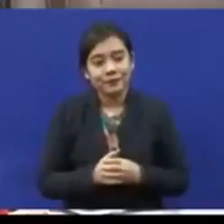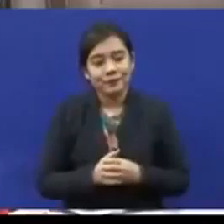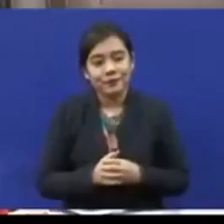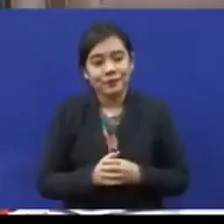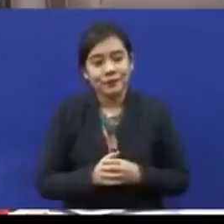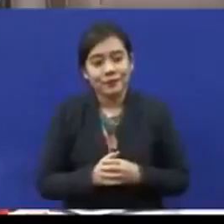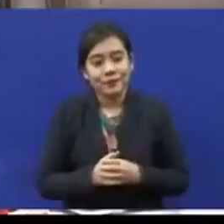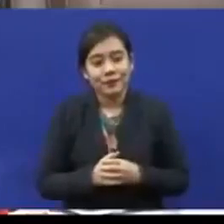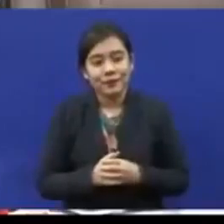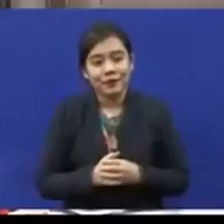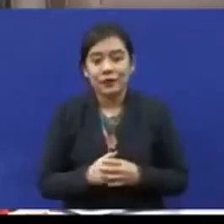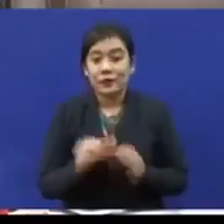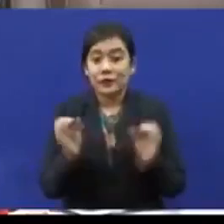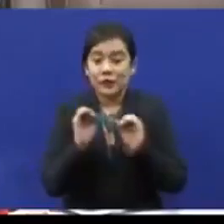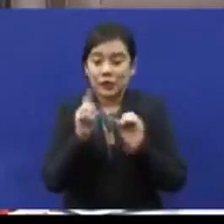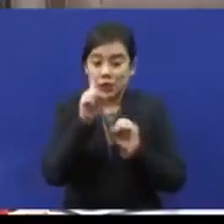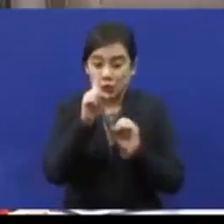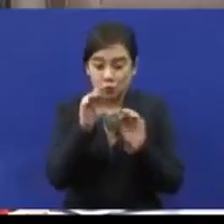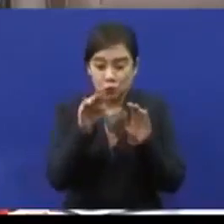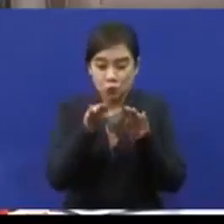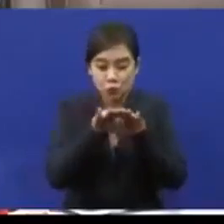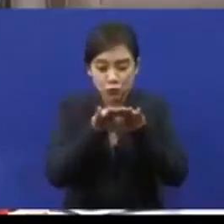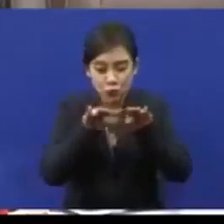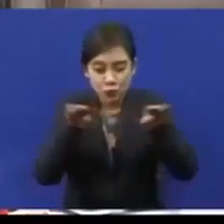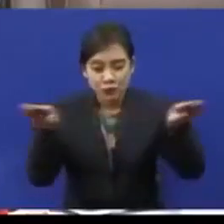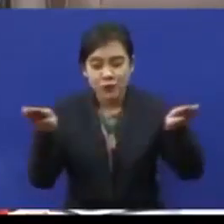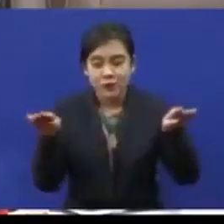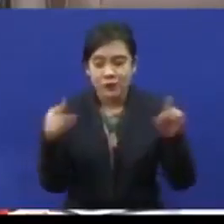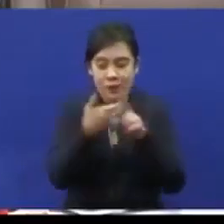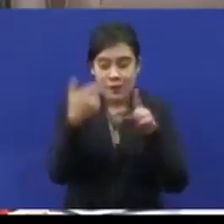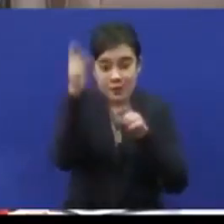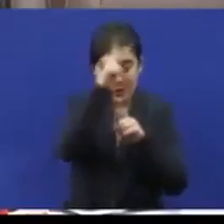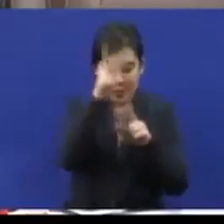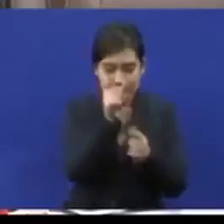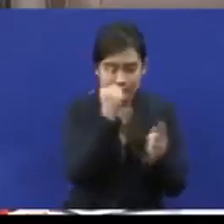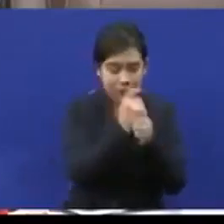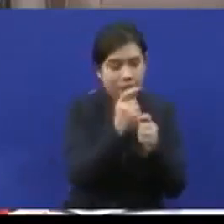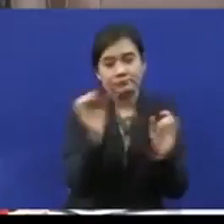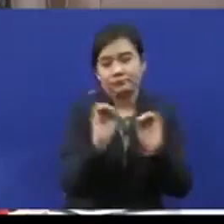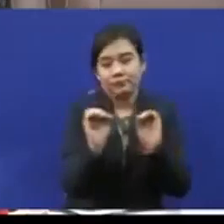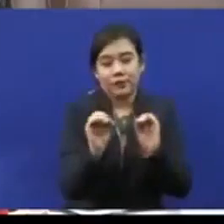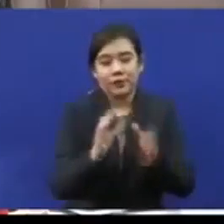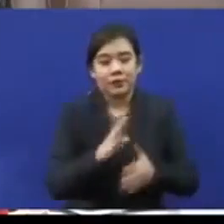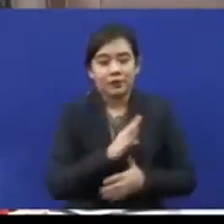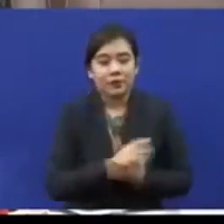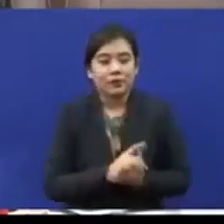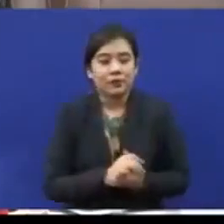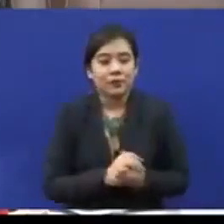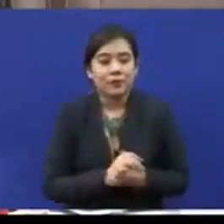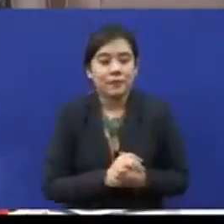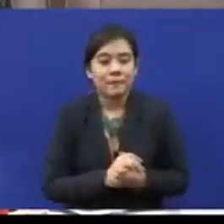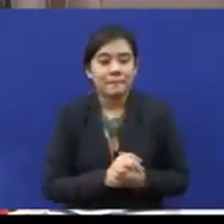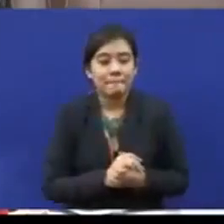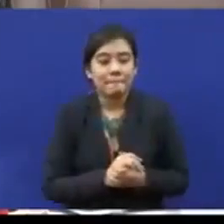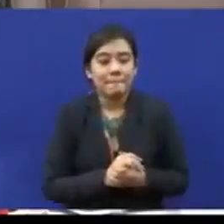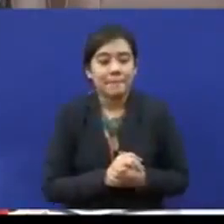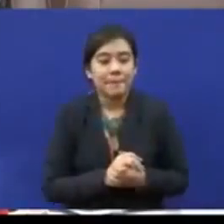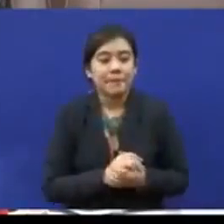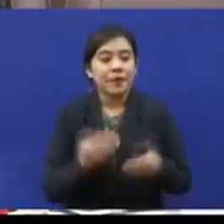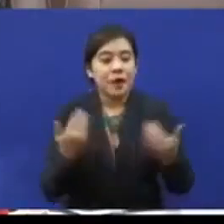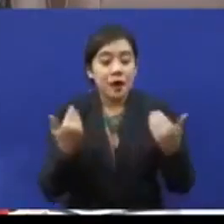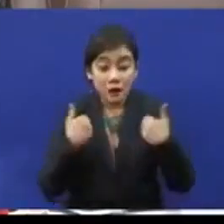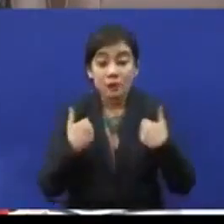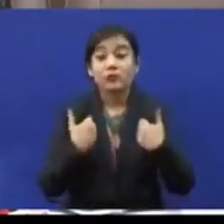tak ada satu standard yang diselaraskan oleh kerajaan. Dengan ini gap keempat yang kita tengok adalah di mana ada